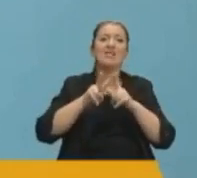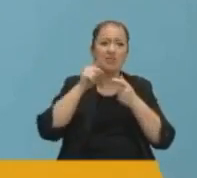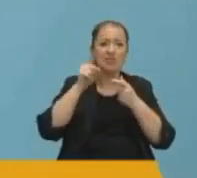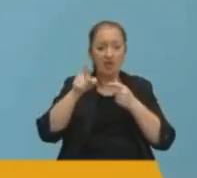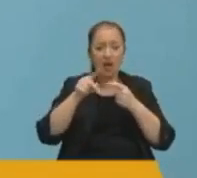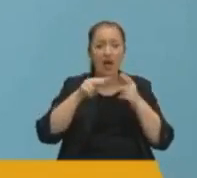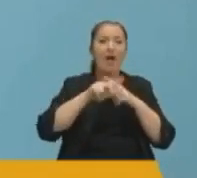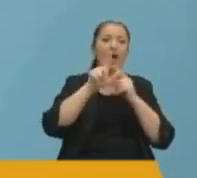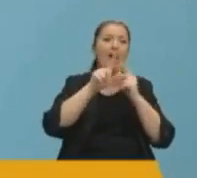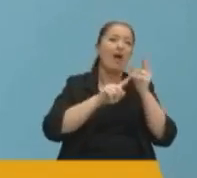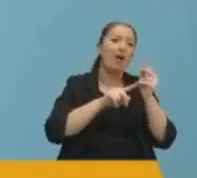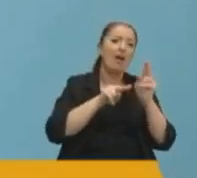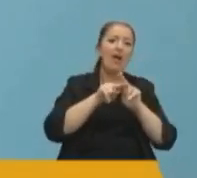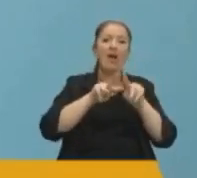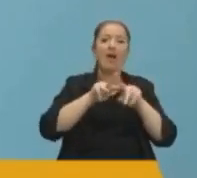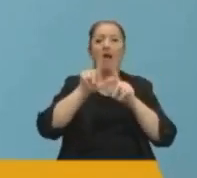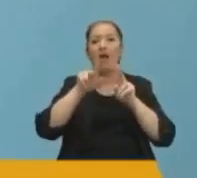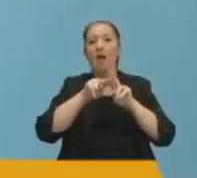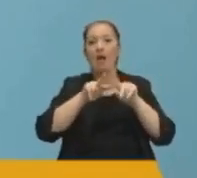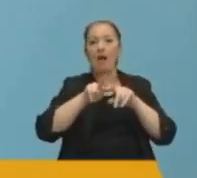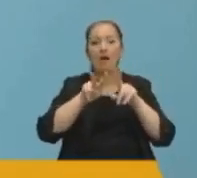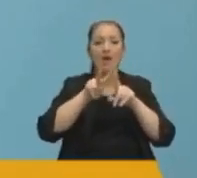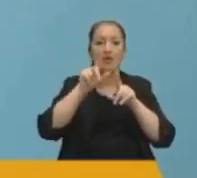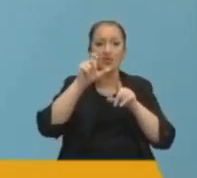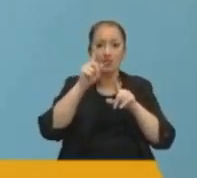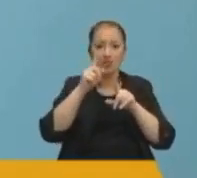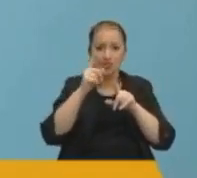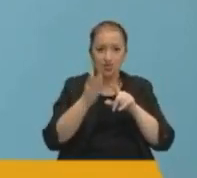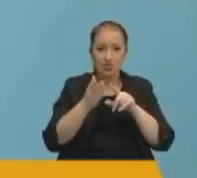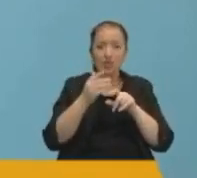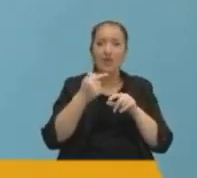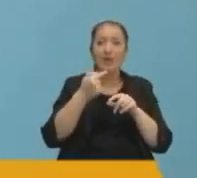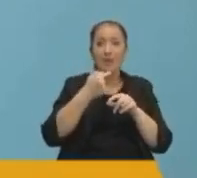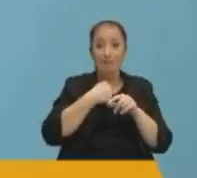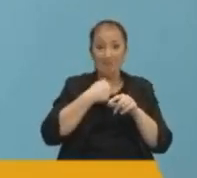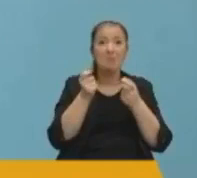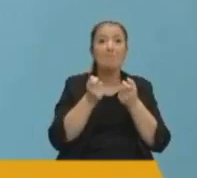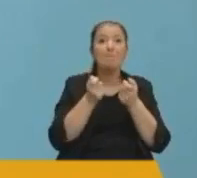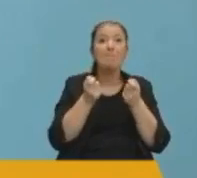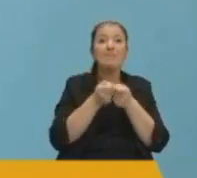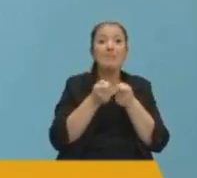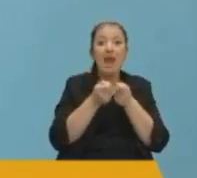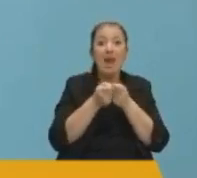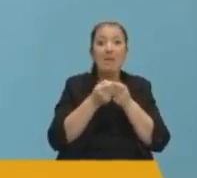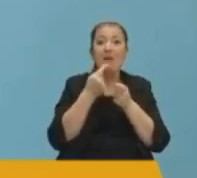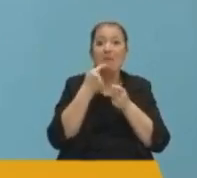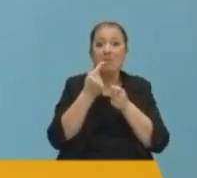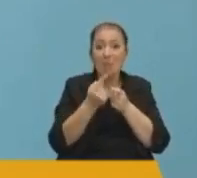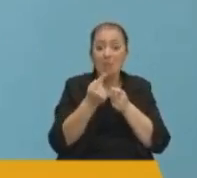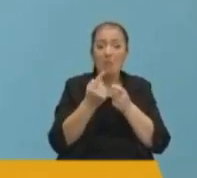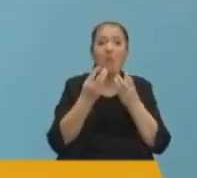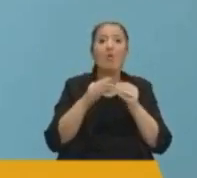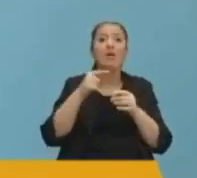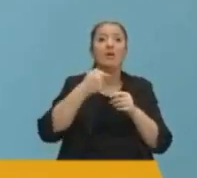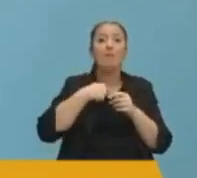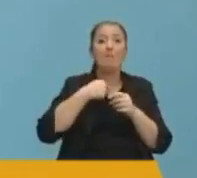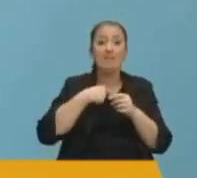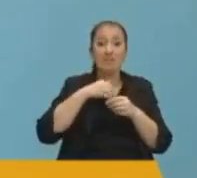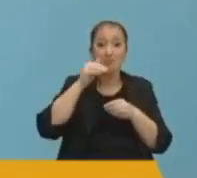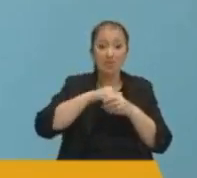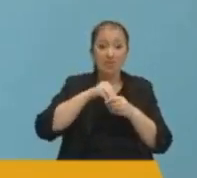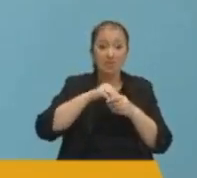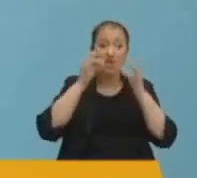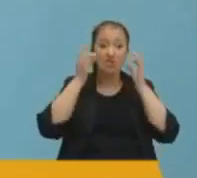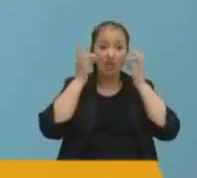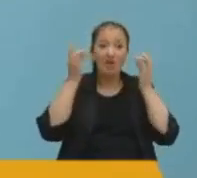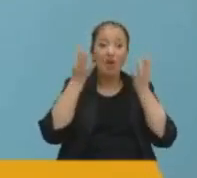Kalkancı. Bizim meclisimizde şeytanın şerrinden sığınmaya yani besmele çekmeye hacet yok. Bizim meclisimizde asla şeytan bulunmaz diyecek